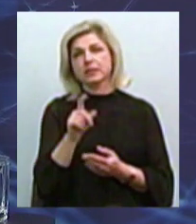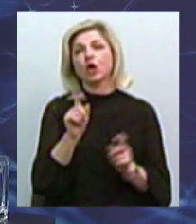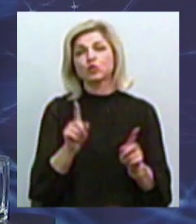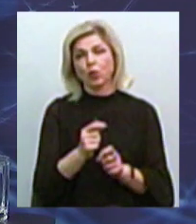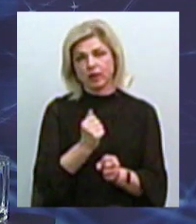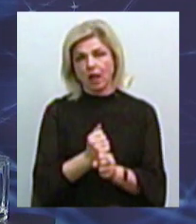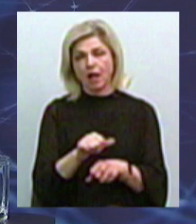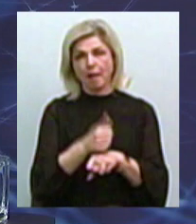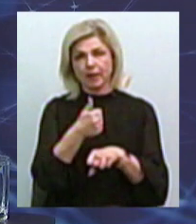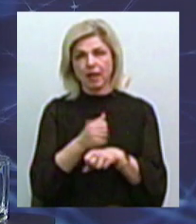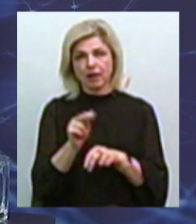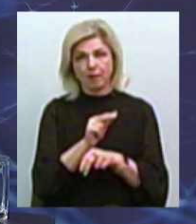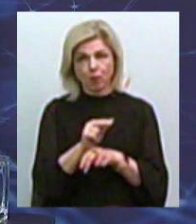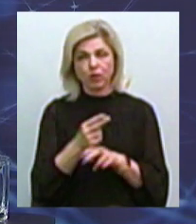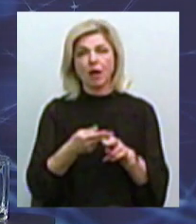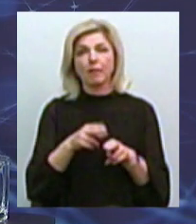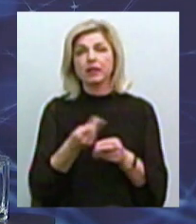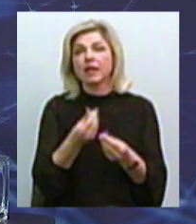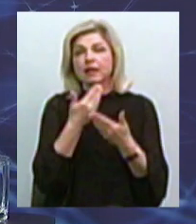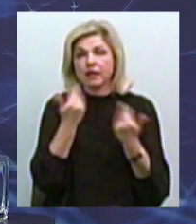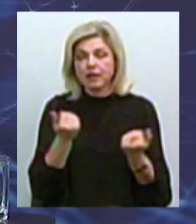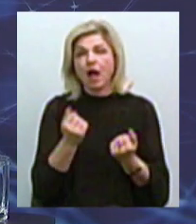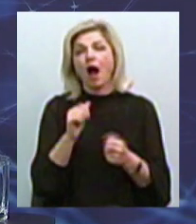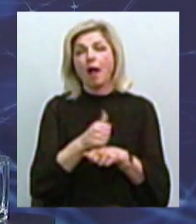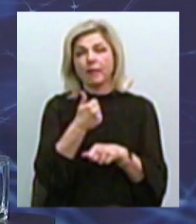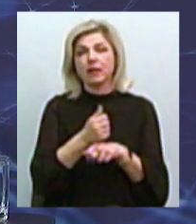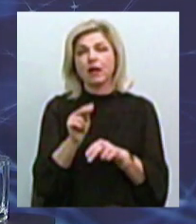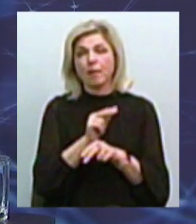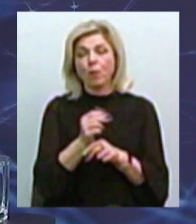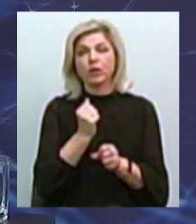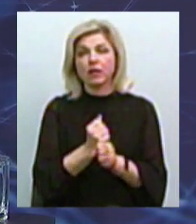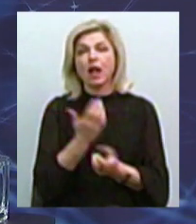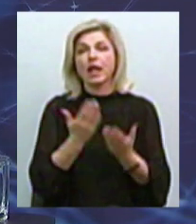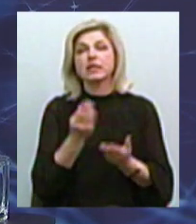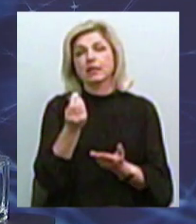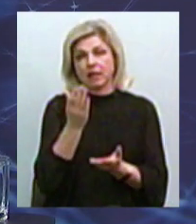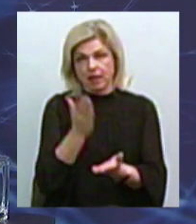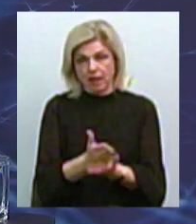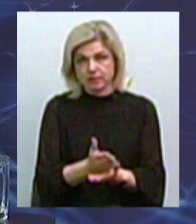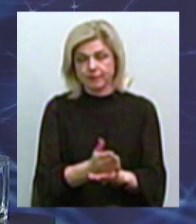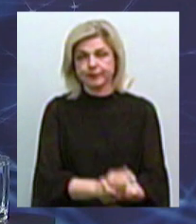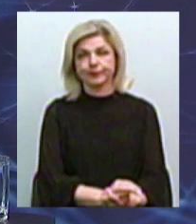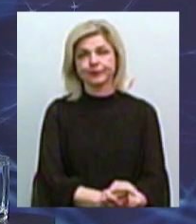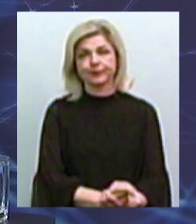немає. Тому капітальні ремонти роблять тільки при тому случае, якщо є за що. Значить,